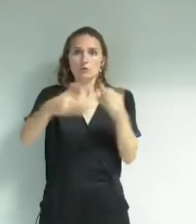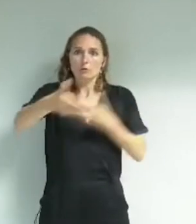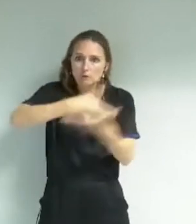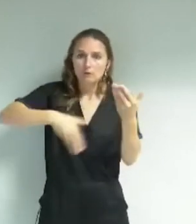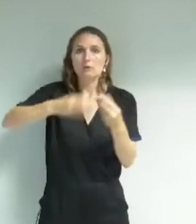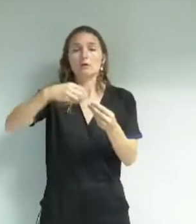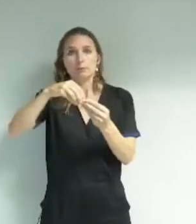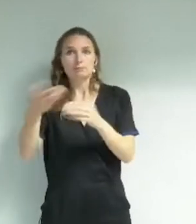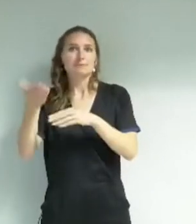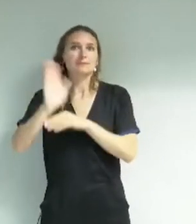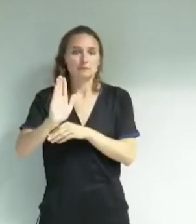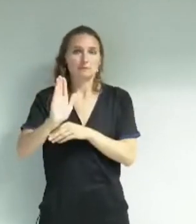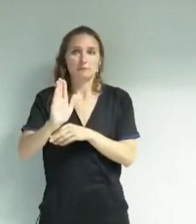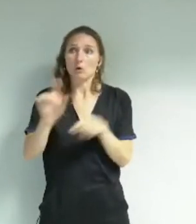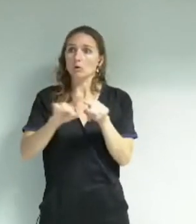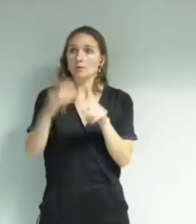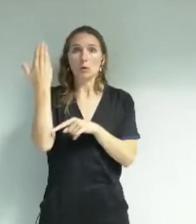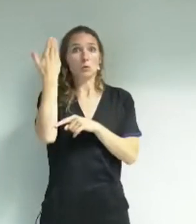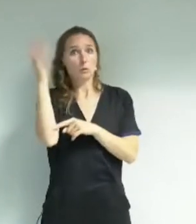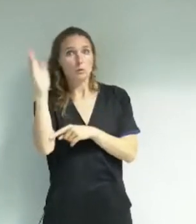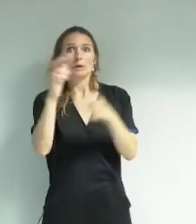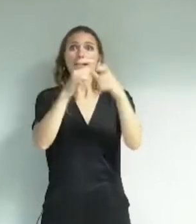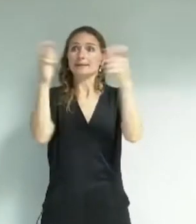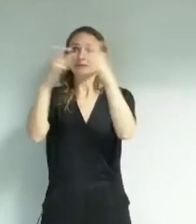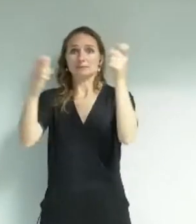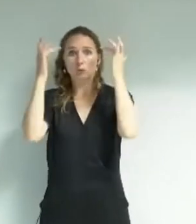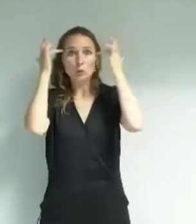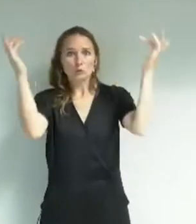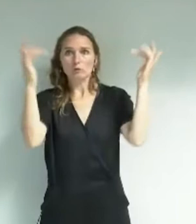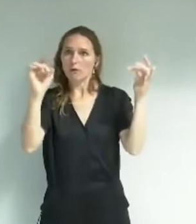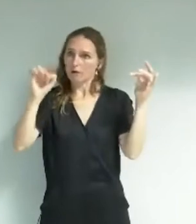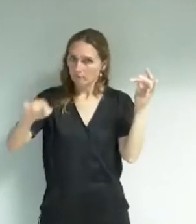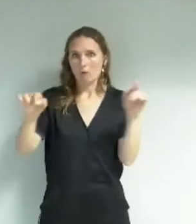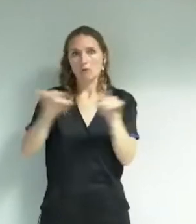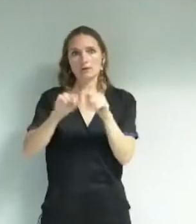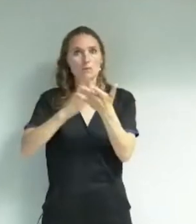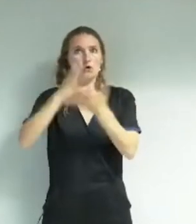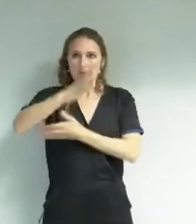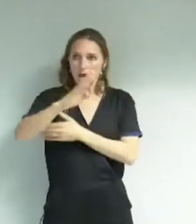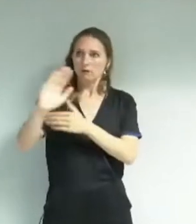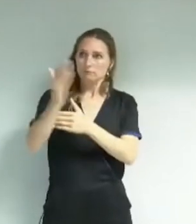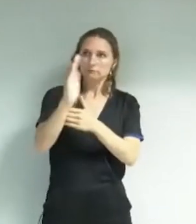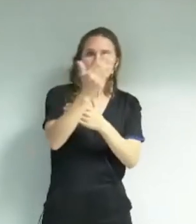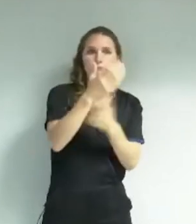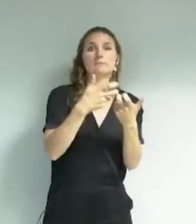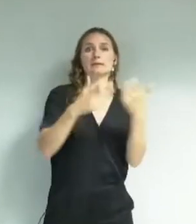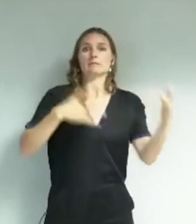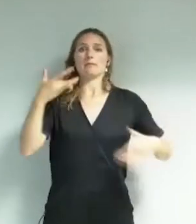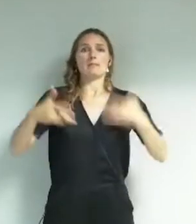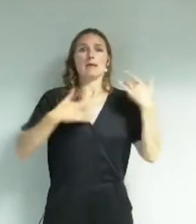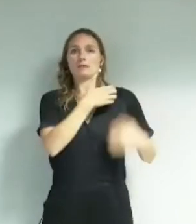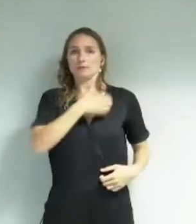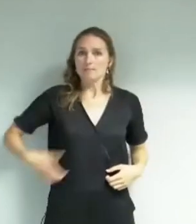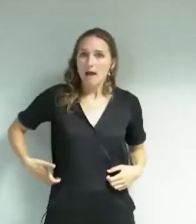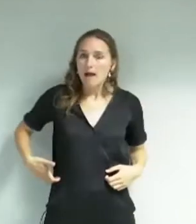être le cas pour tous les établissements qui présenteront leur projet ultérieurement. Le théâtre municipal, le musée de